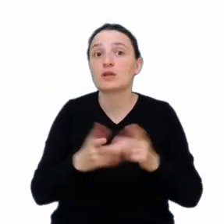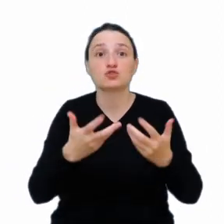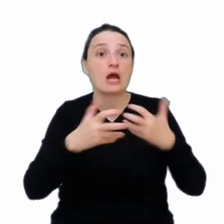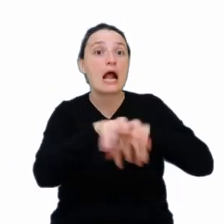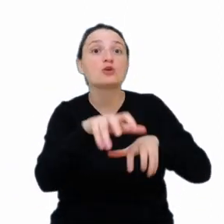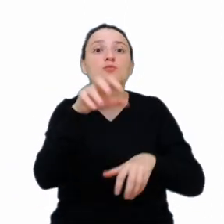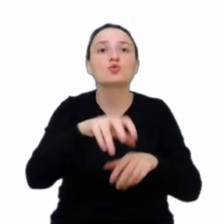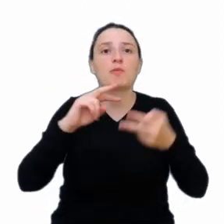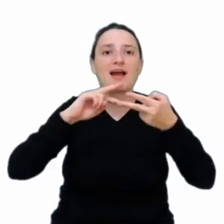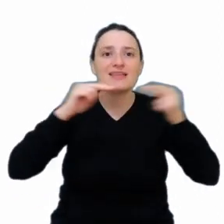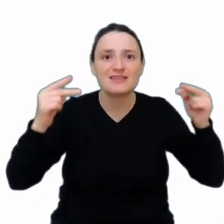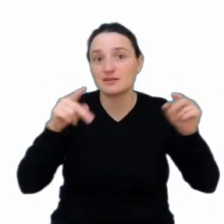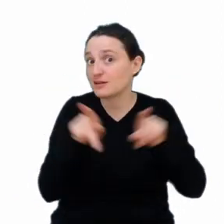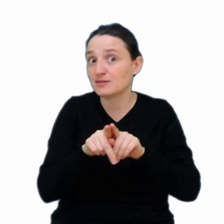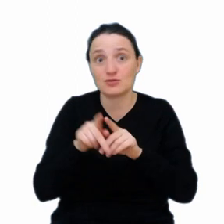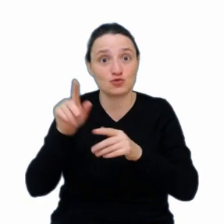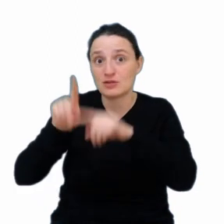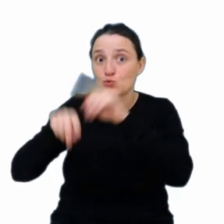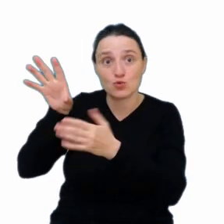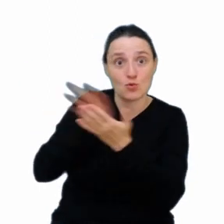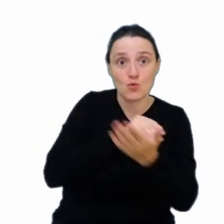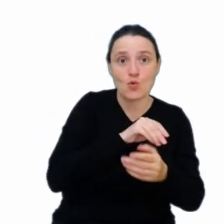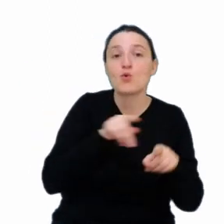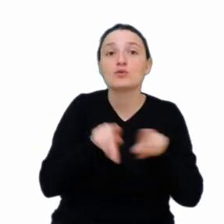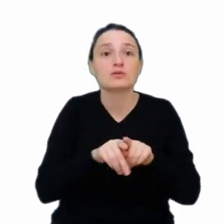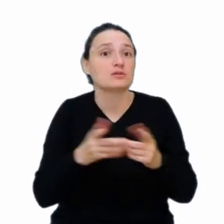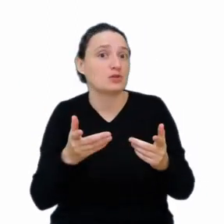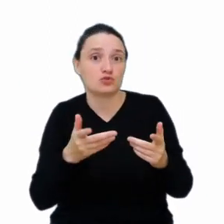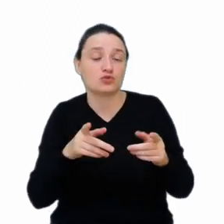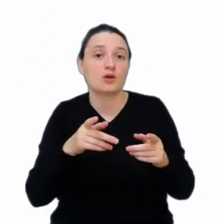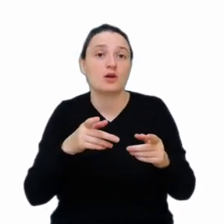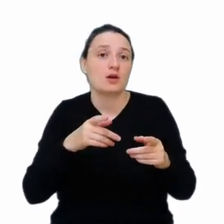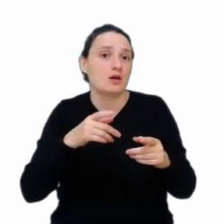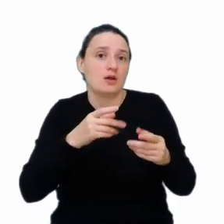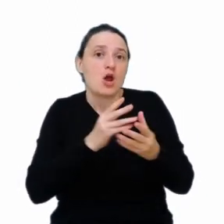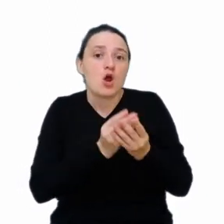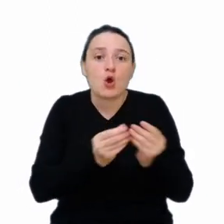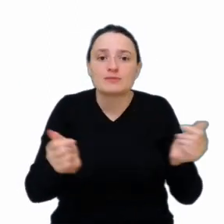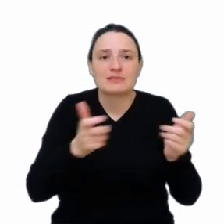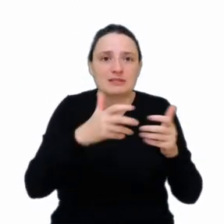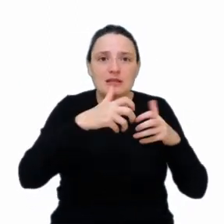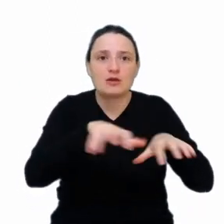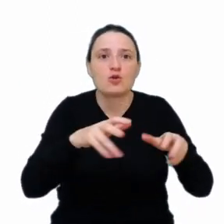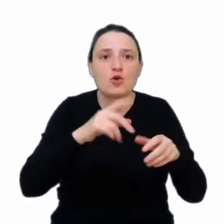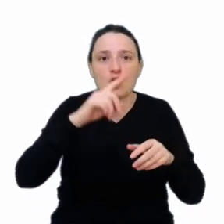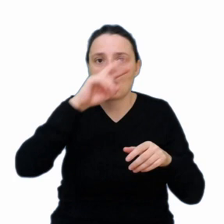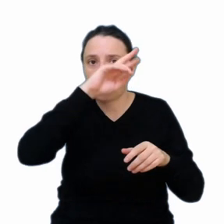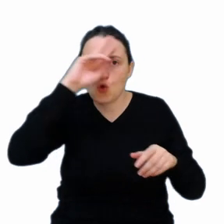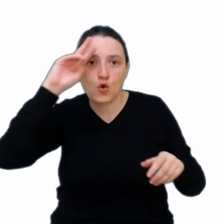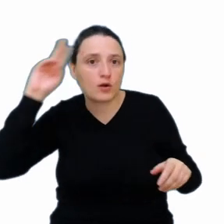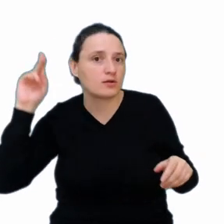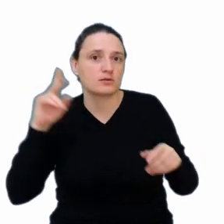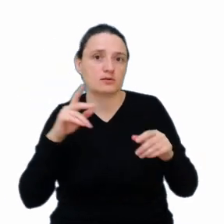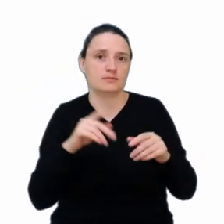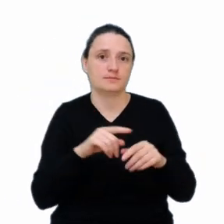natury. Mamy logikę rozmytą, która tak samo może być wykorzystana. I dziesiątki, dziesiątki innych przykładów, algorytmów,